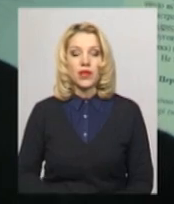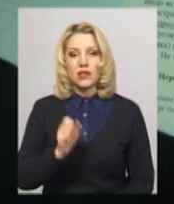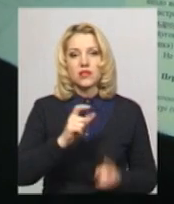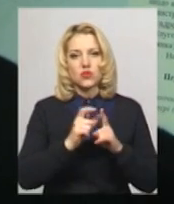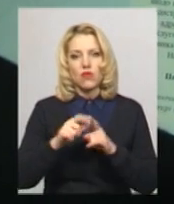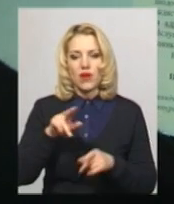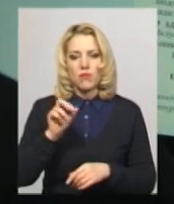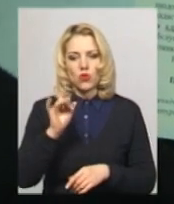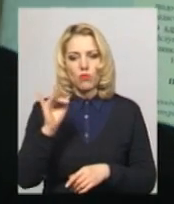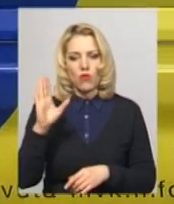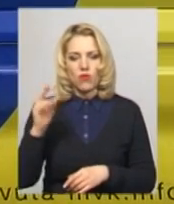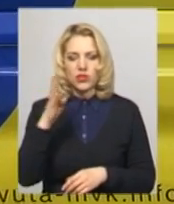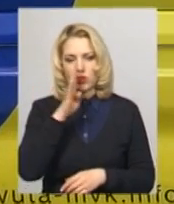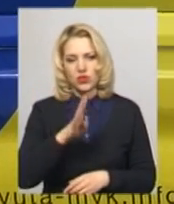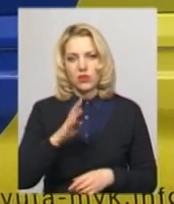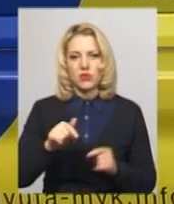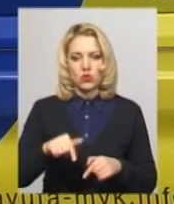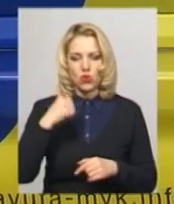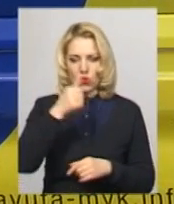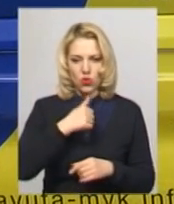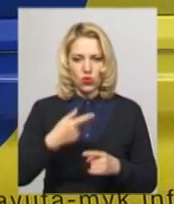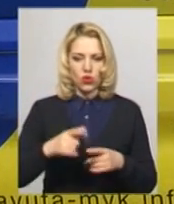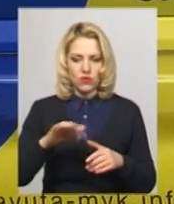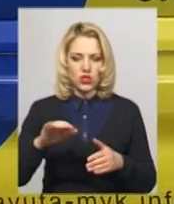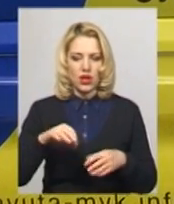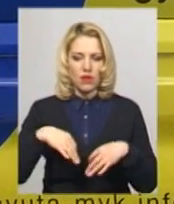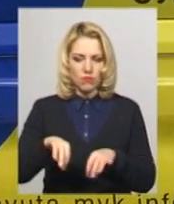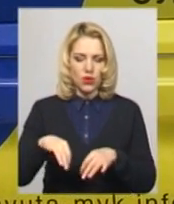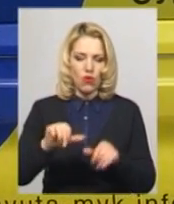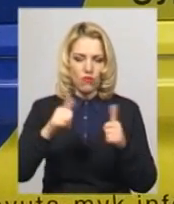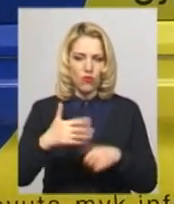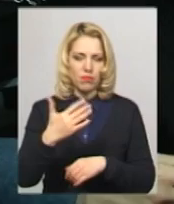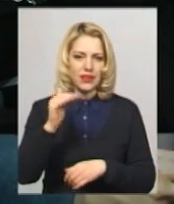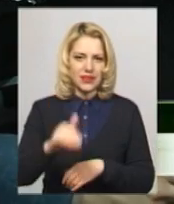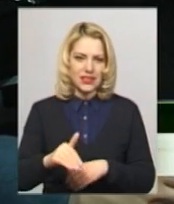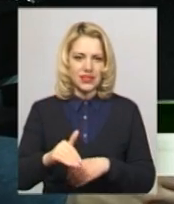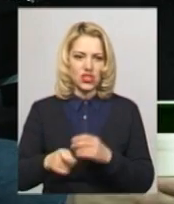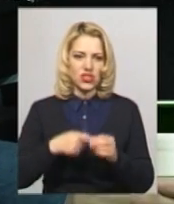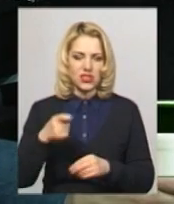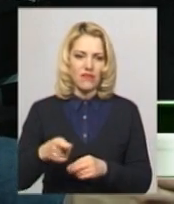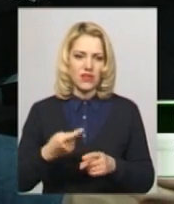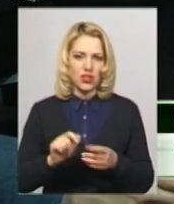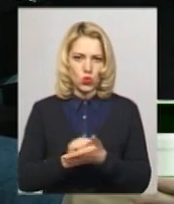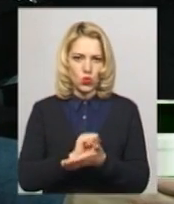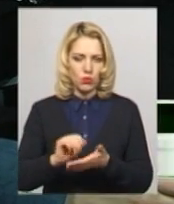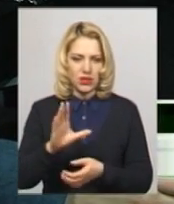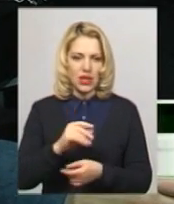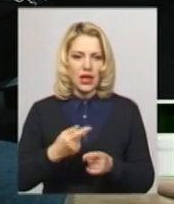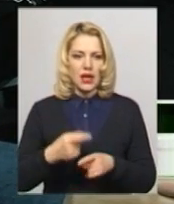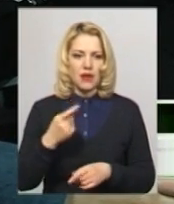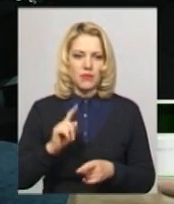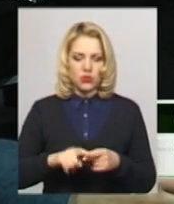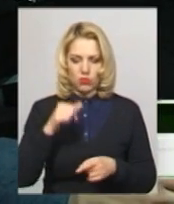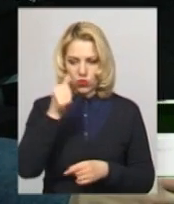Добровольської, за чотири місяці цього року мобільний ЦНАП оформить документи п'яти тисячам заявників. Перші чотири місяці цього